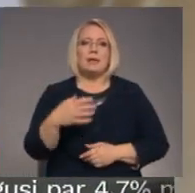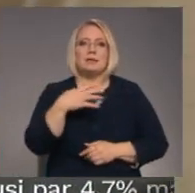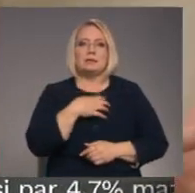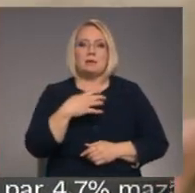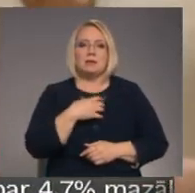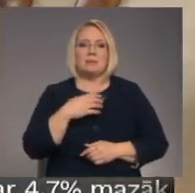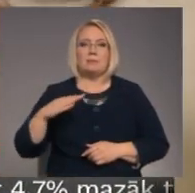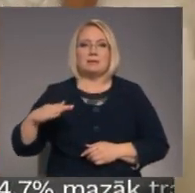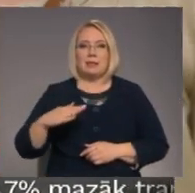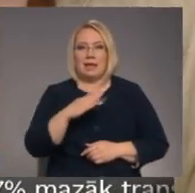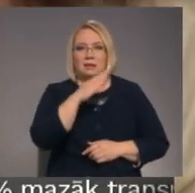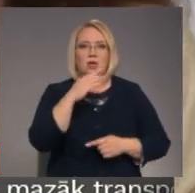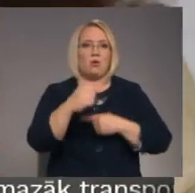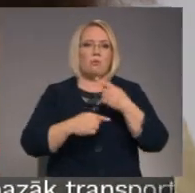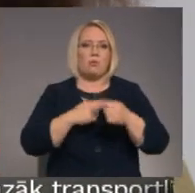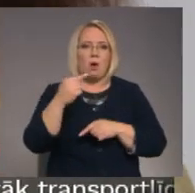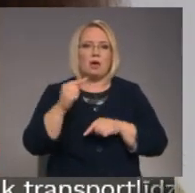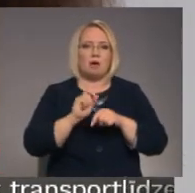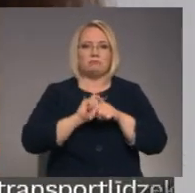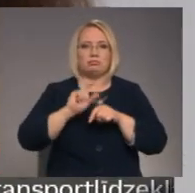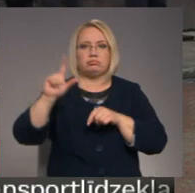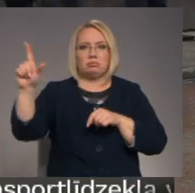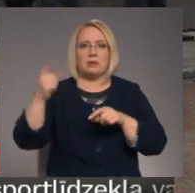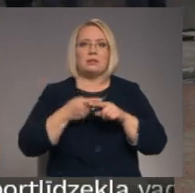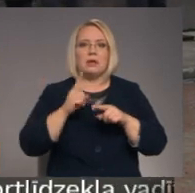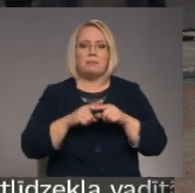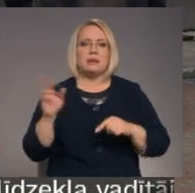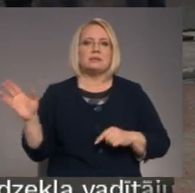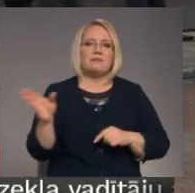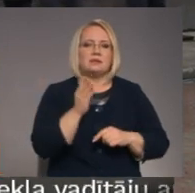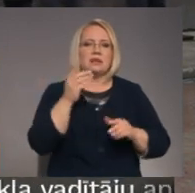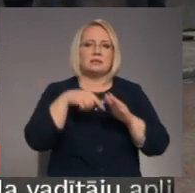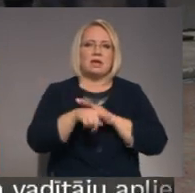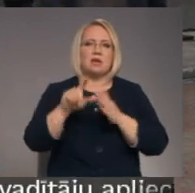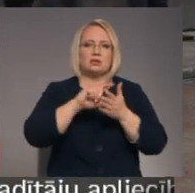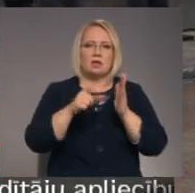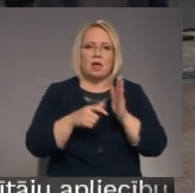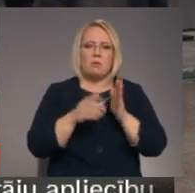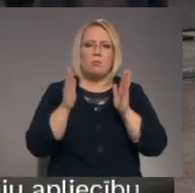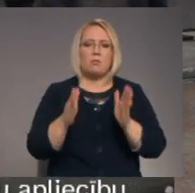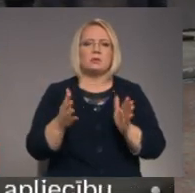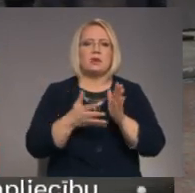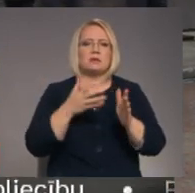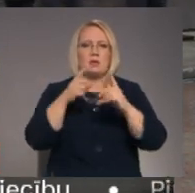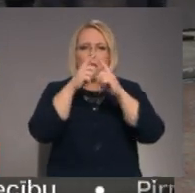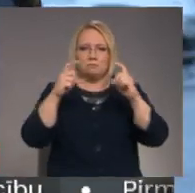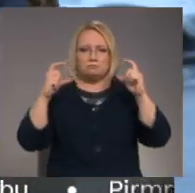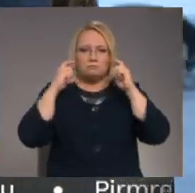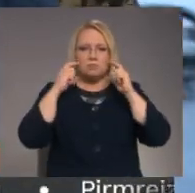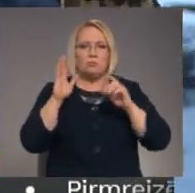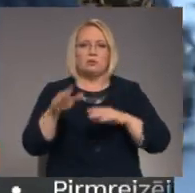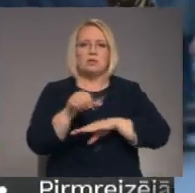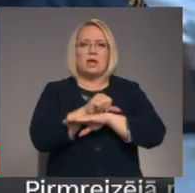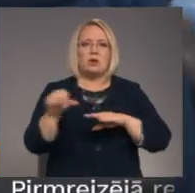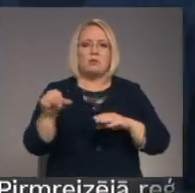Saslimstības līkni joprojām ir augšu pejoši, tāpēc turpmāk visās iekštelpās būs jāliet to sejasmaskas, tiks ierobežots